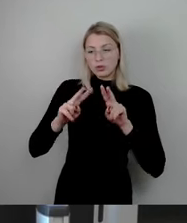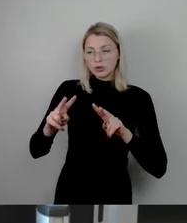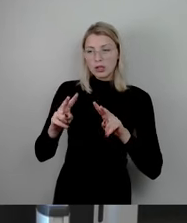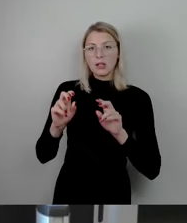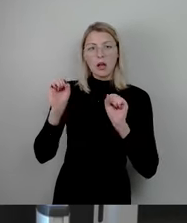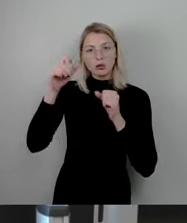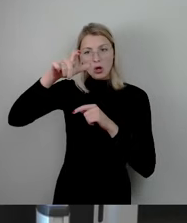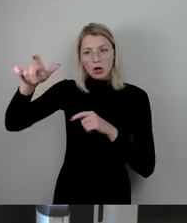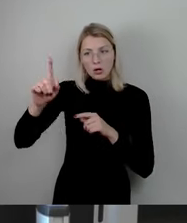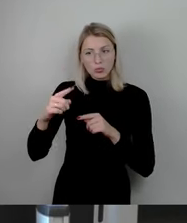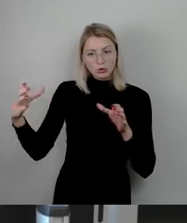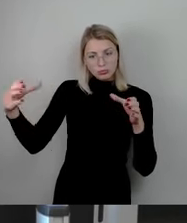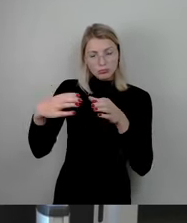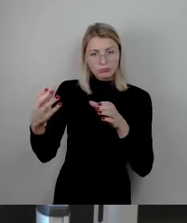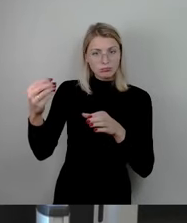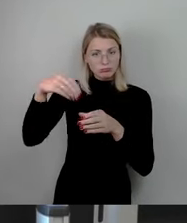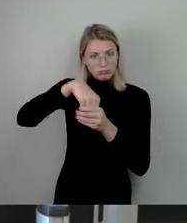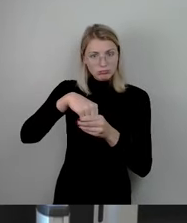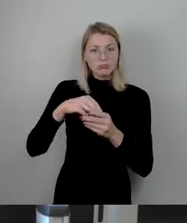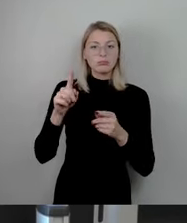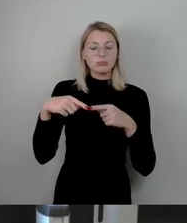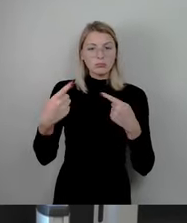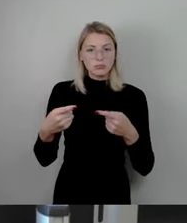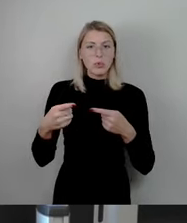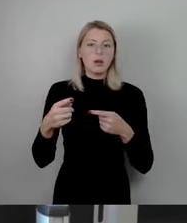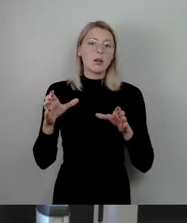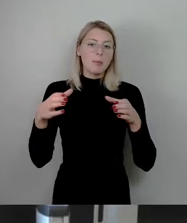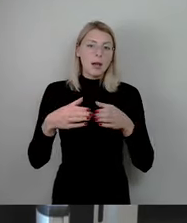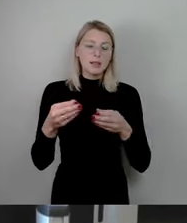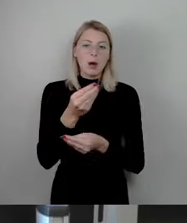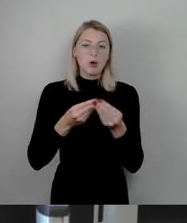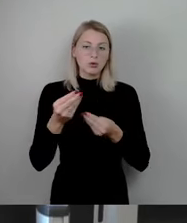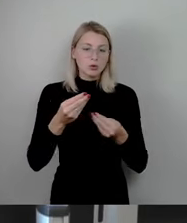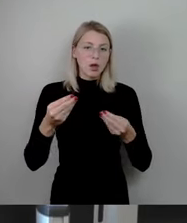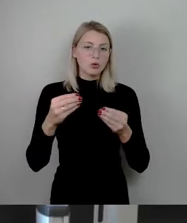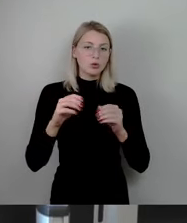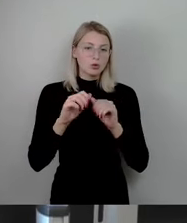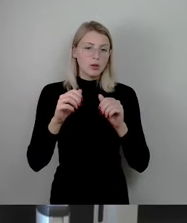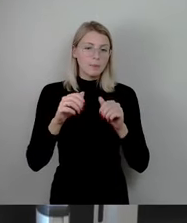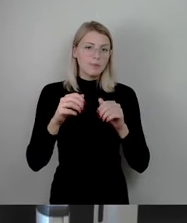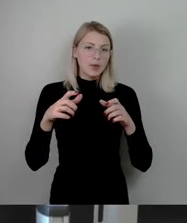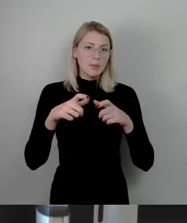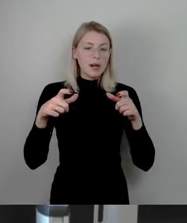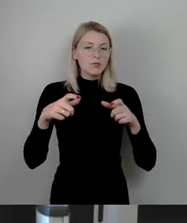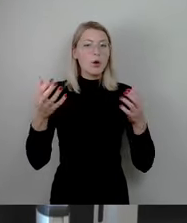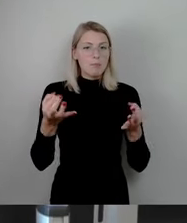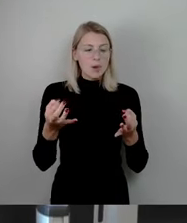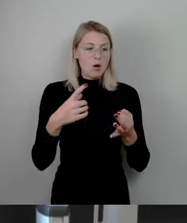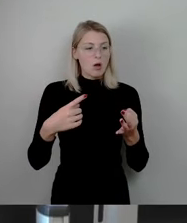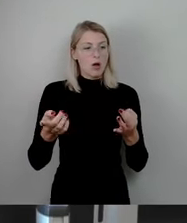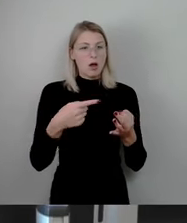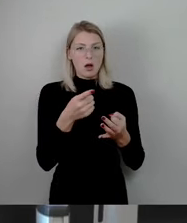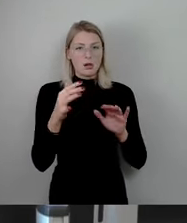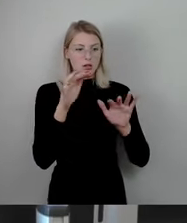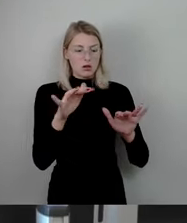zusammenholt und dass man tatsächlich eine gemeinsame auch Austauschplattform auch in einer physischen Form am Ende auch schafft. Und die